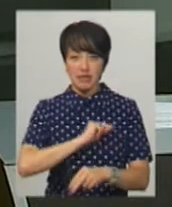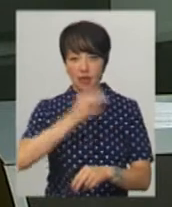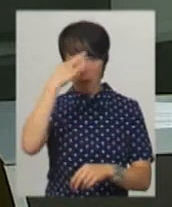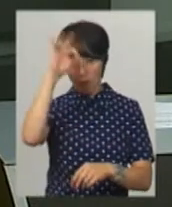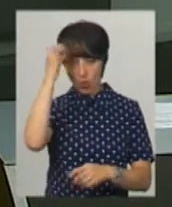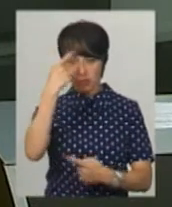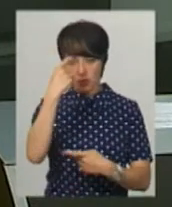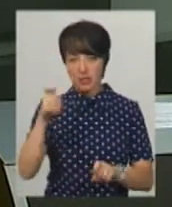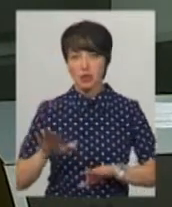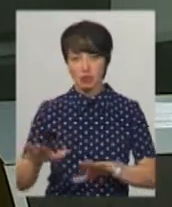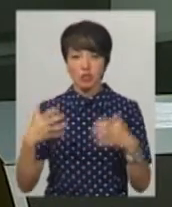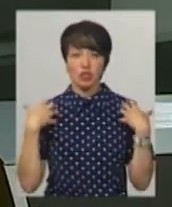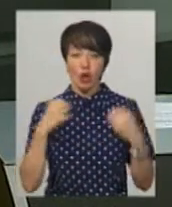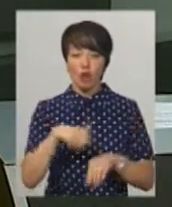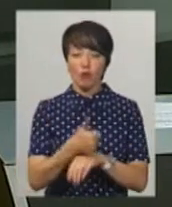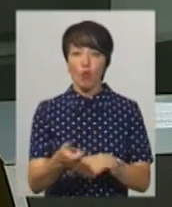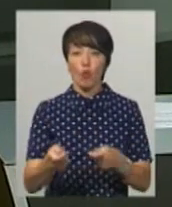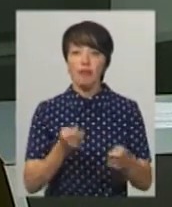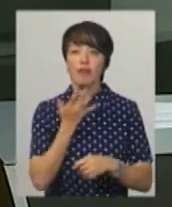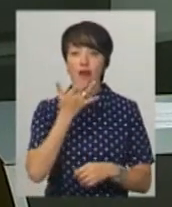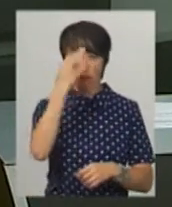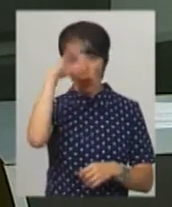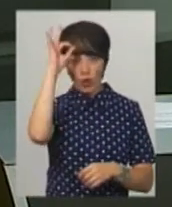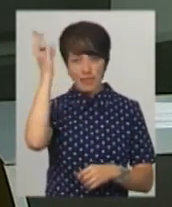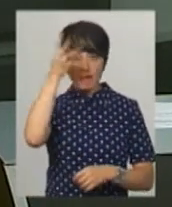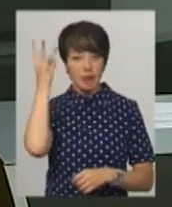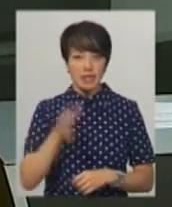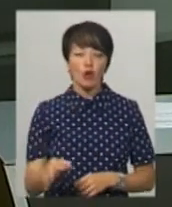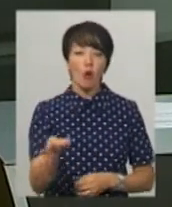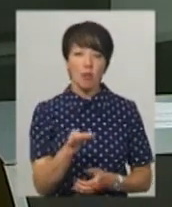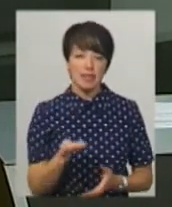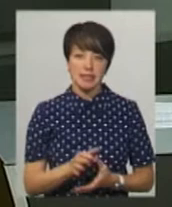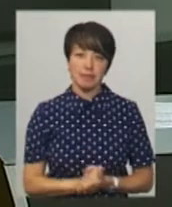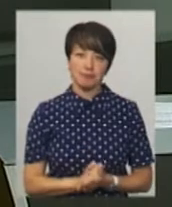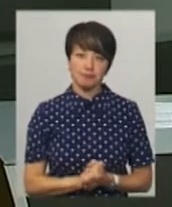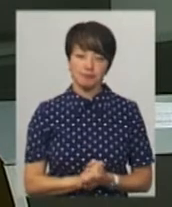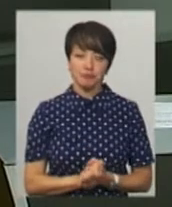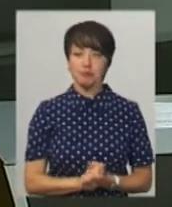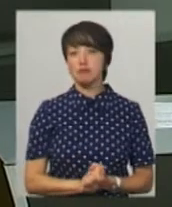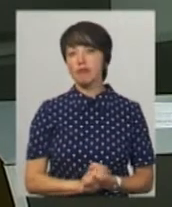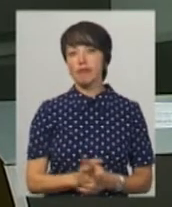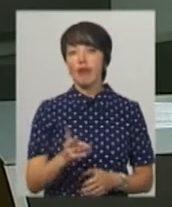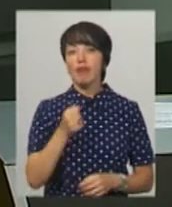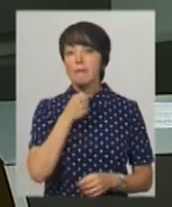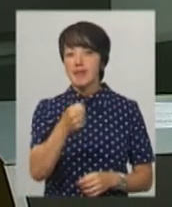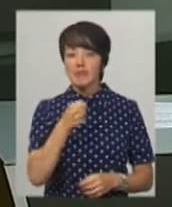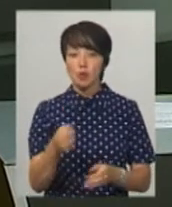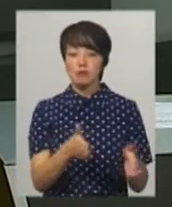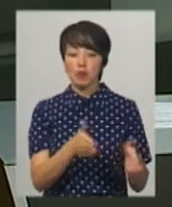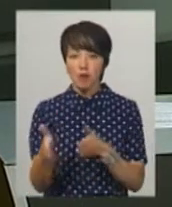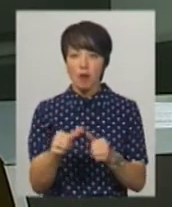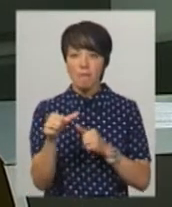повідомив заступник начальника головного управління Нацполіції в Хмельницькій області Валентин Білянський на брифінгу з підготовки до